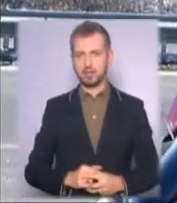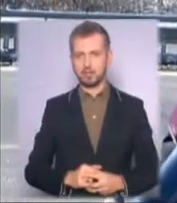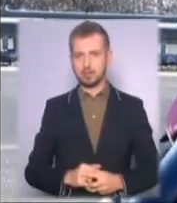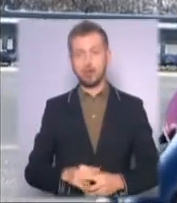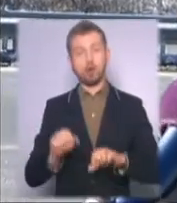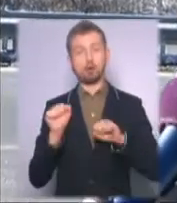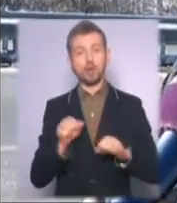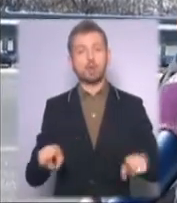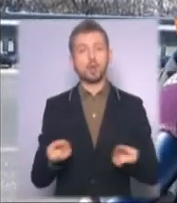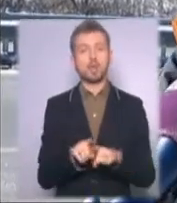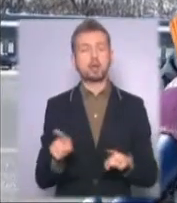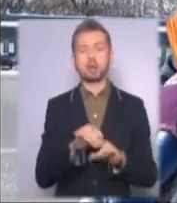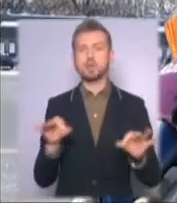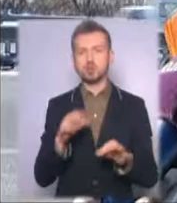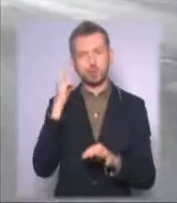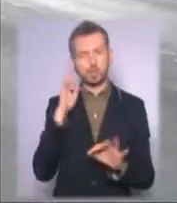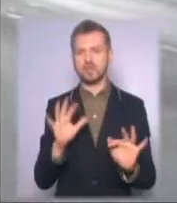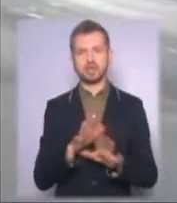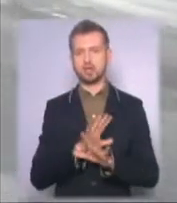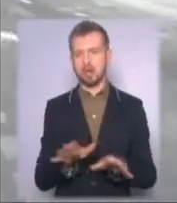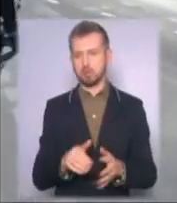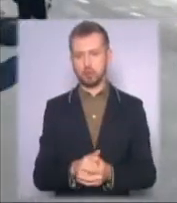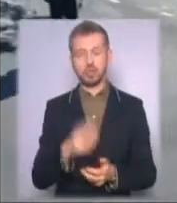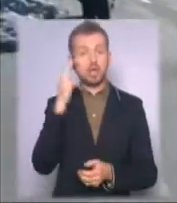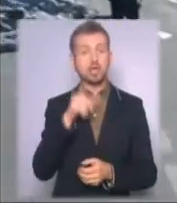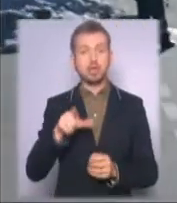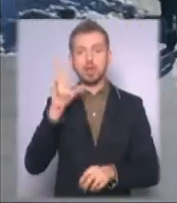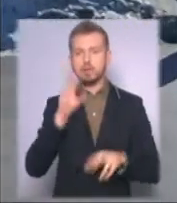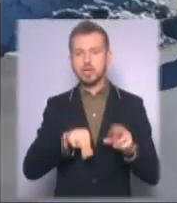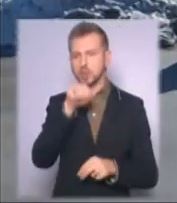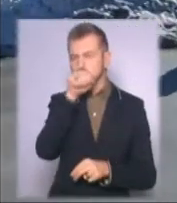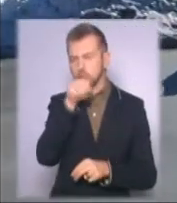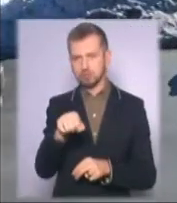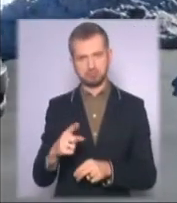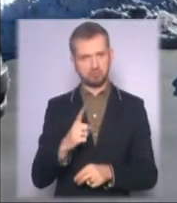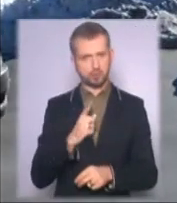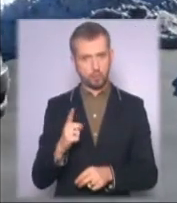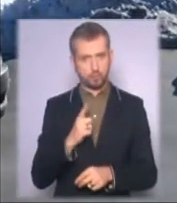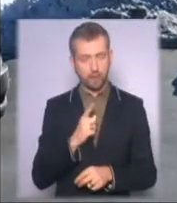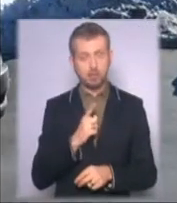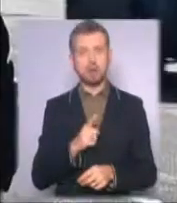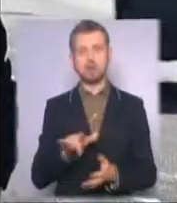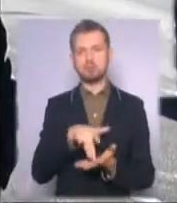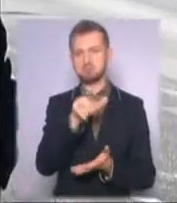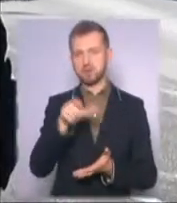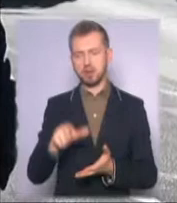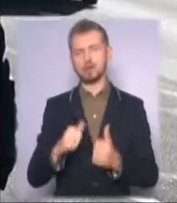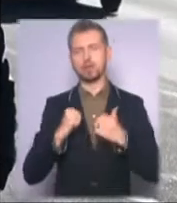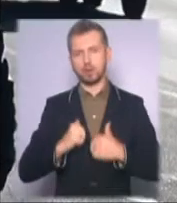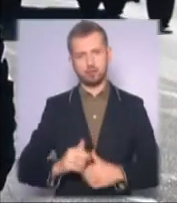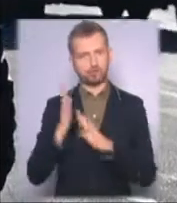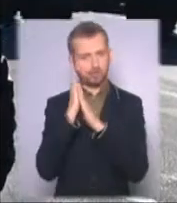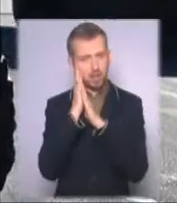охороняємо так, щоб нічого в Києві не трапилось. Кияни вважають, завдяки таким чергуванням на блокпостах містяни спокійніше сплять.